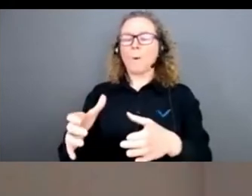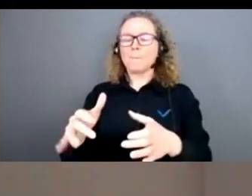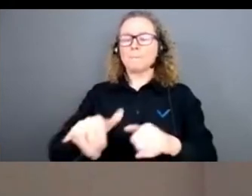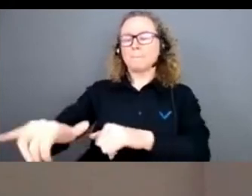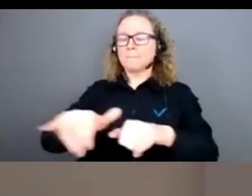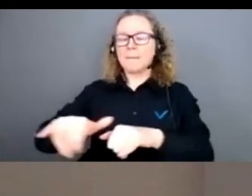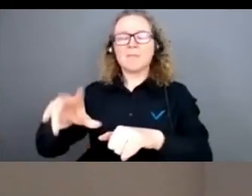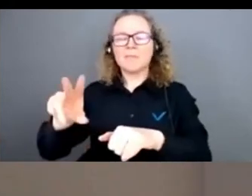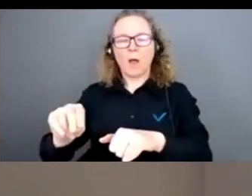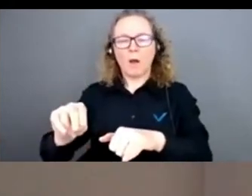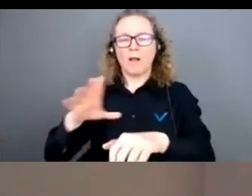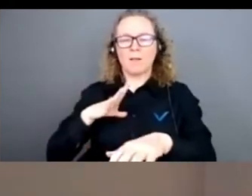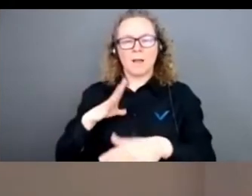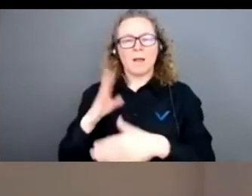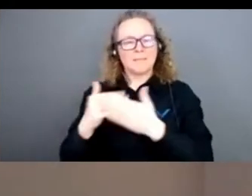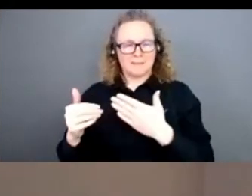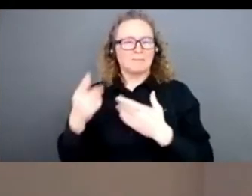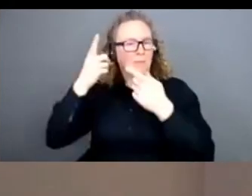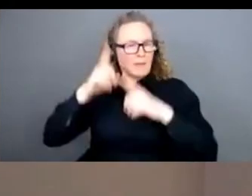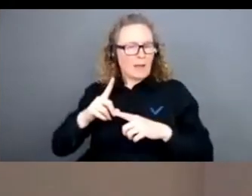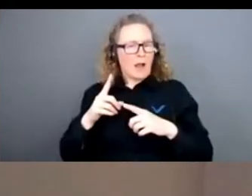Ils sont d'accord sur le fait qu'il ne faut pas manger des animaux.